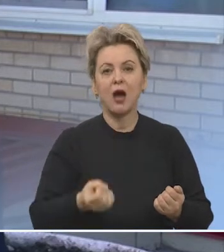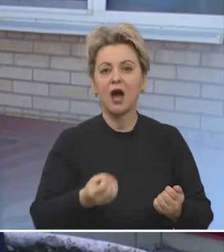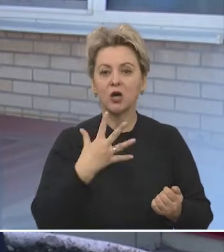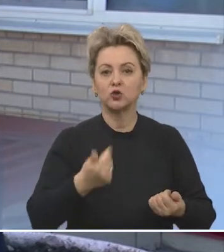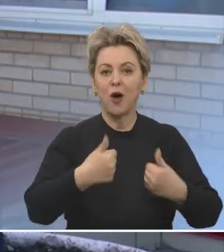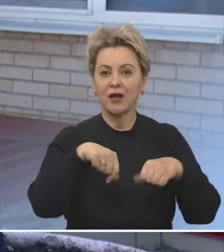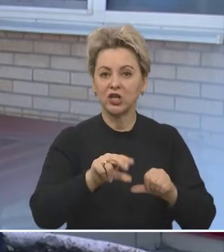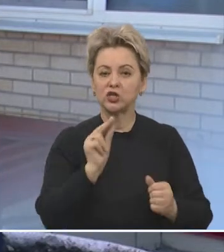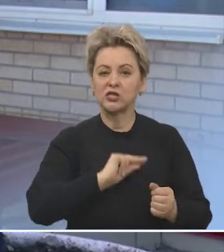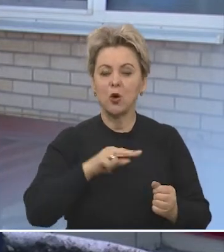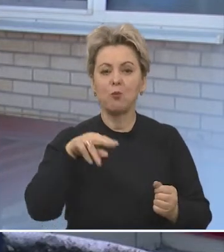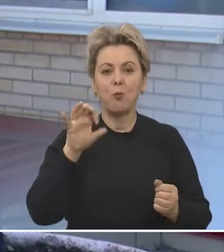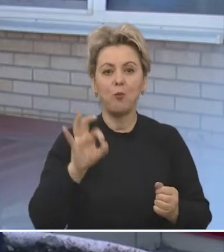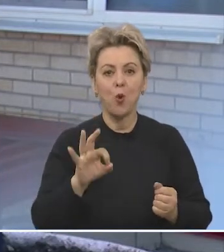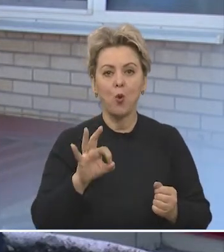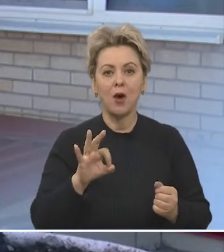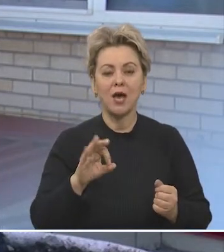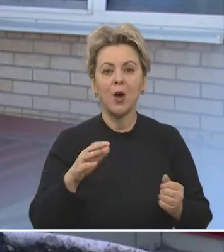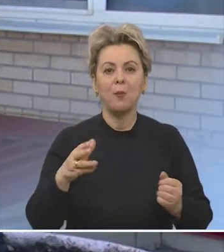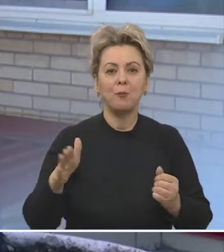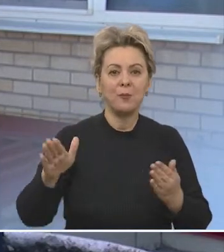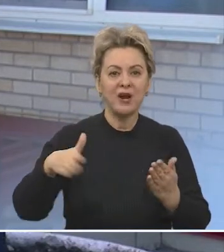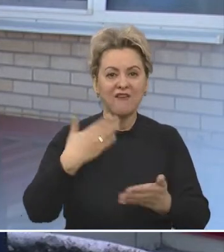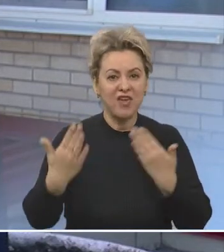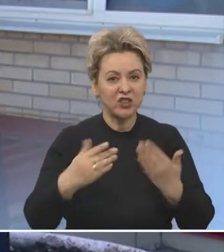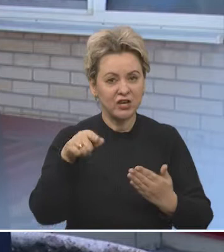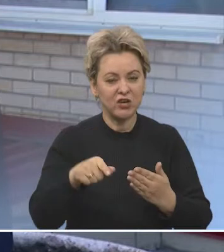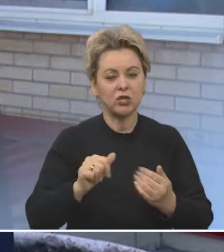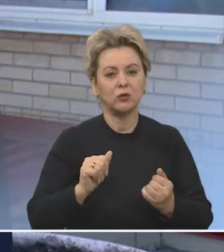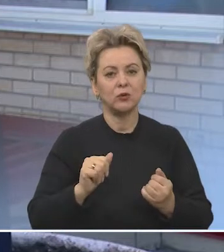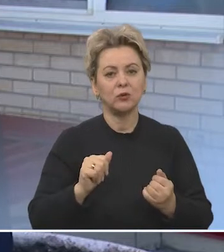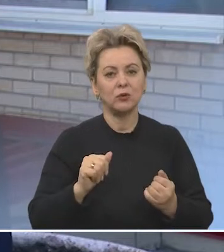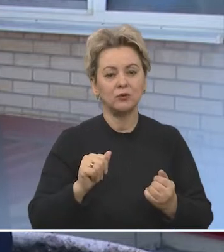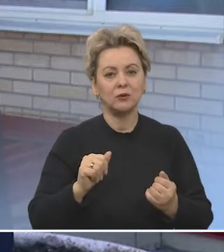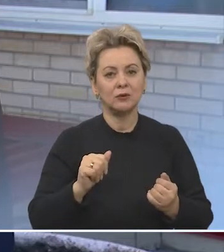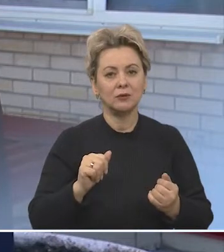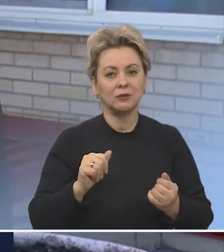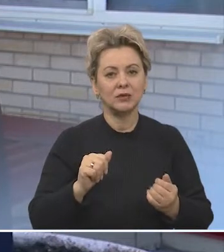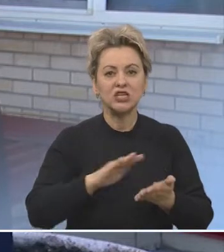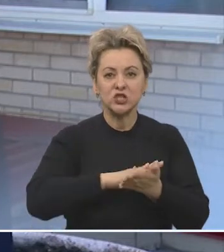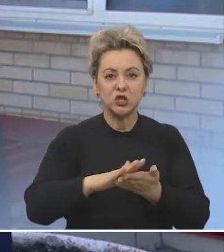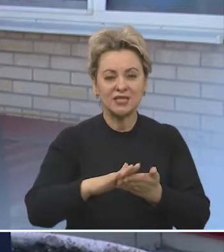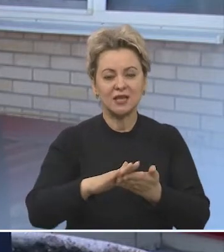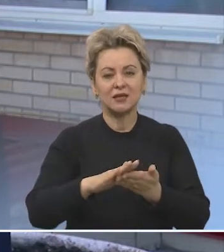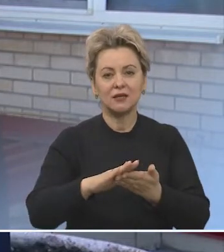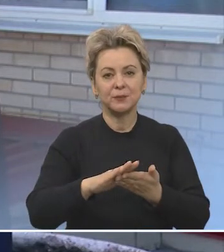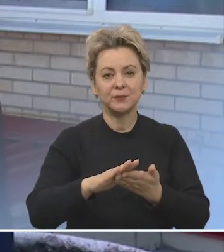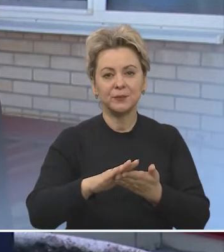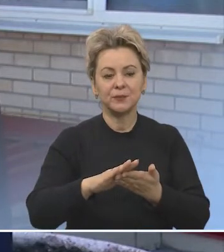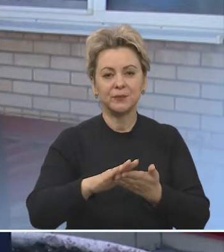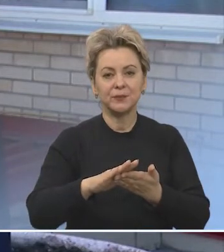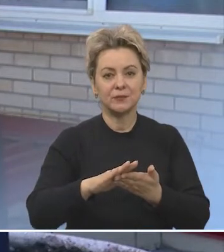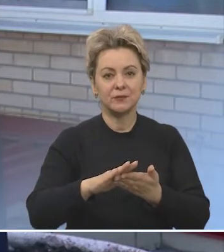хорошо организована работа по проветриванию, по дезинфекции.